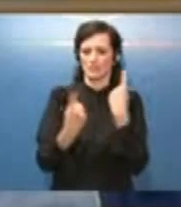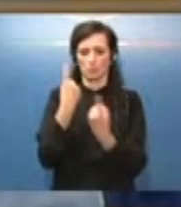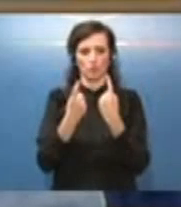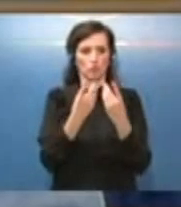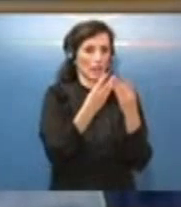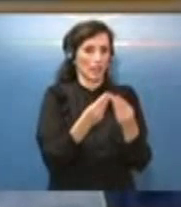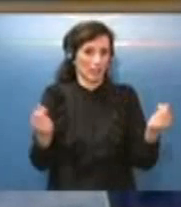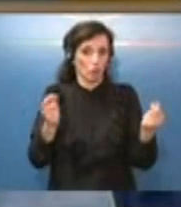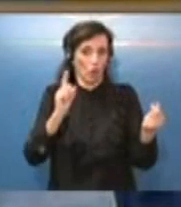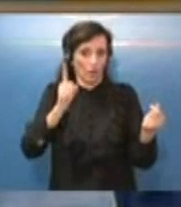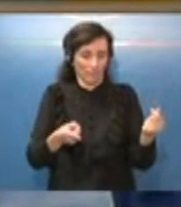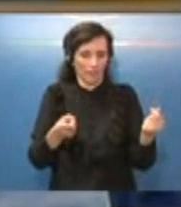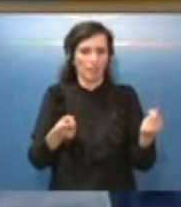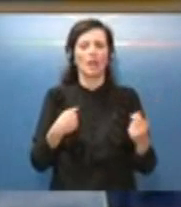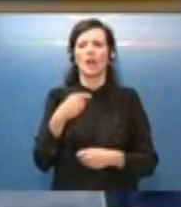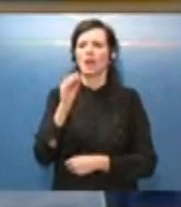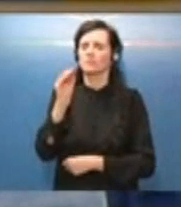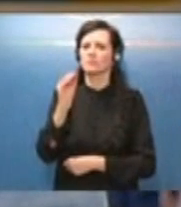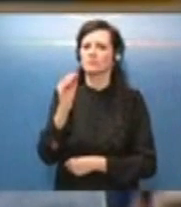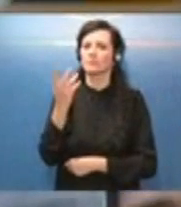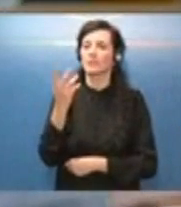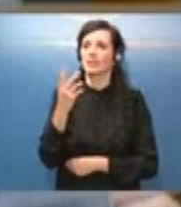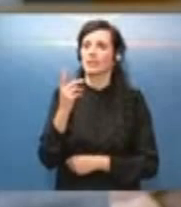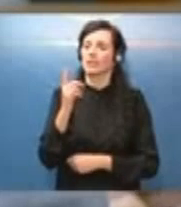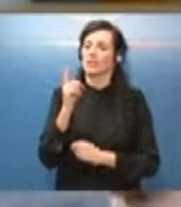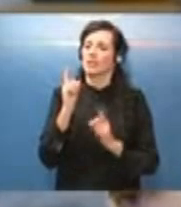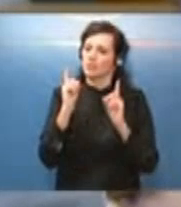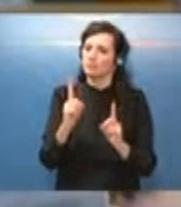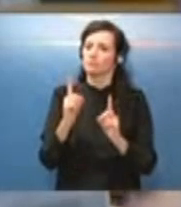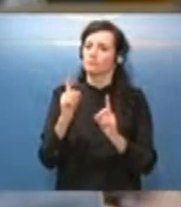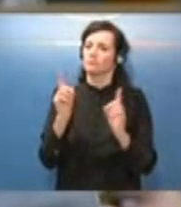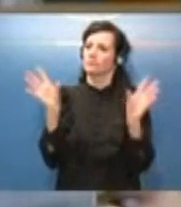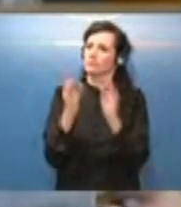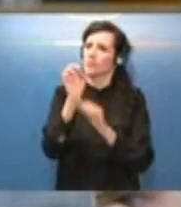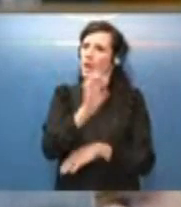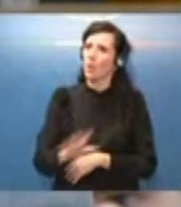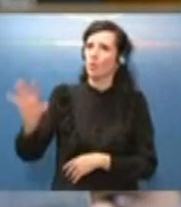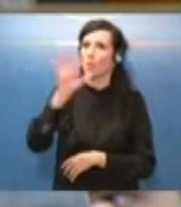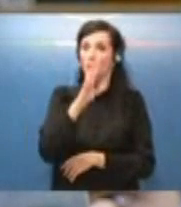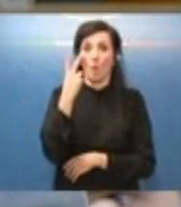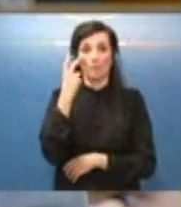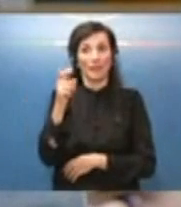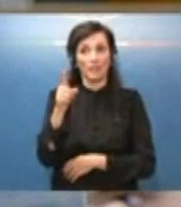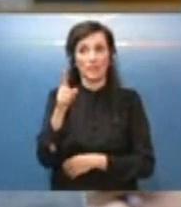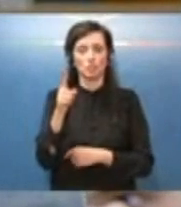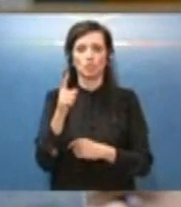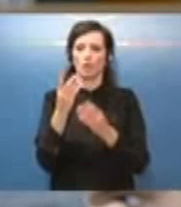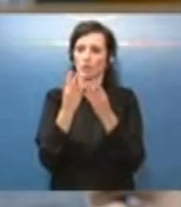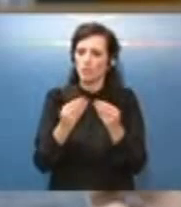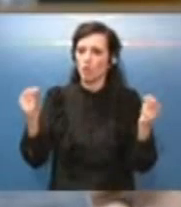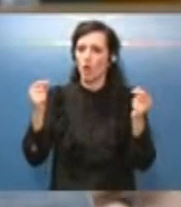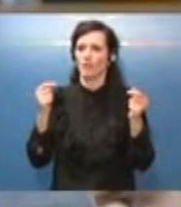creando. volevo sapere è prevista a livello europeo un modo per poter affrontare appunto questa nuova ondata